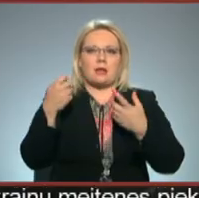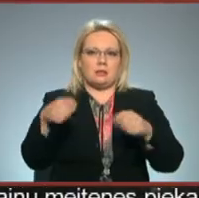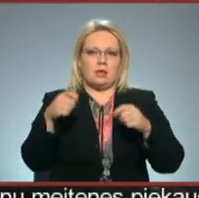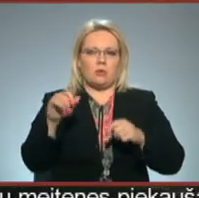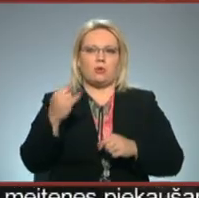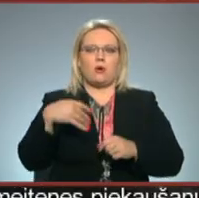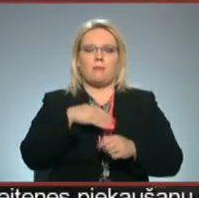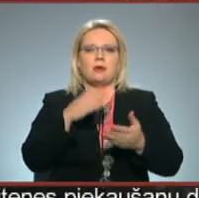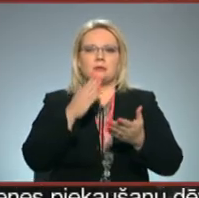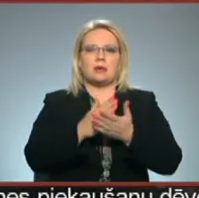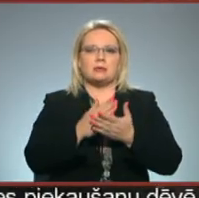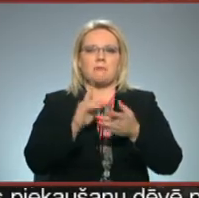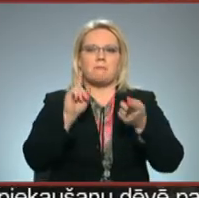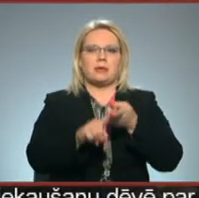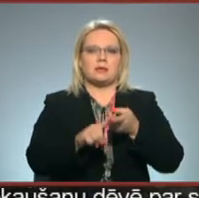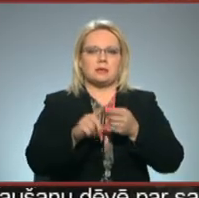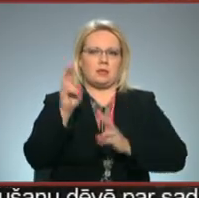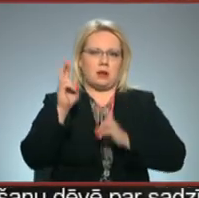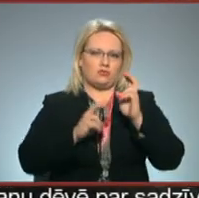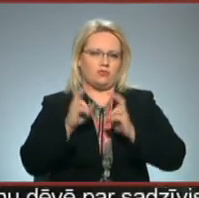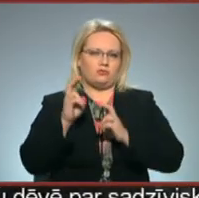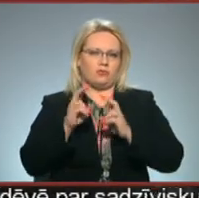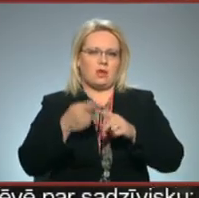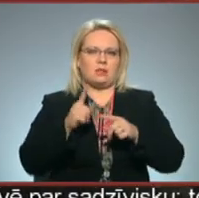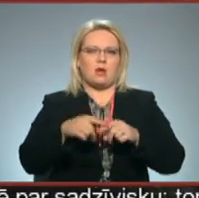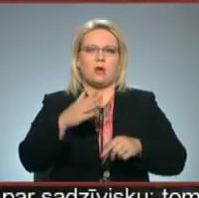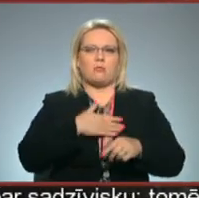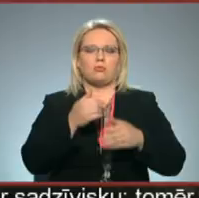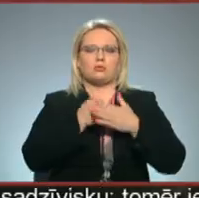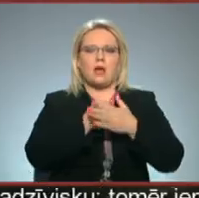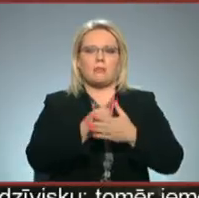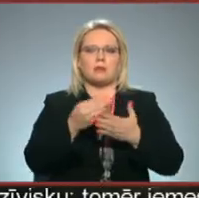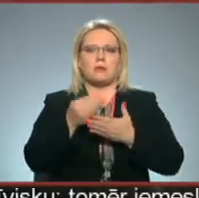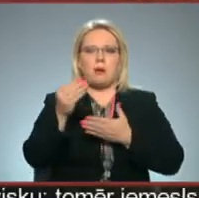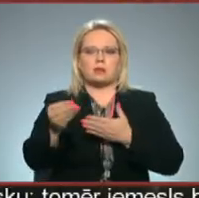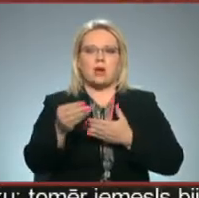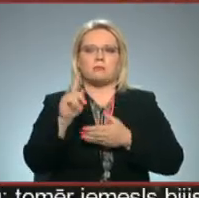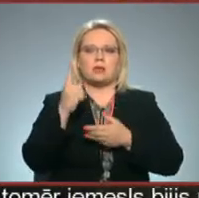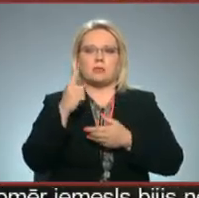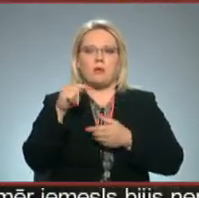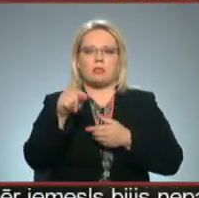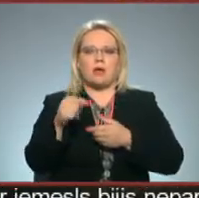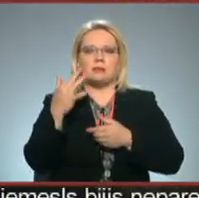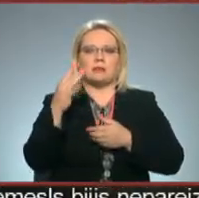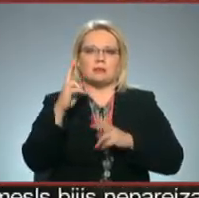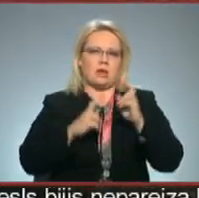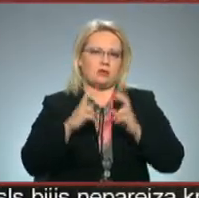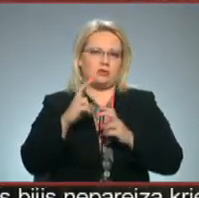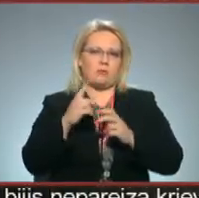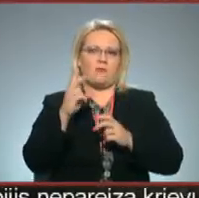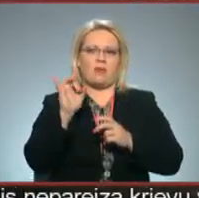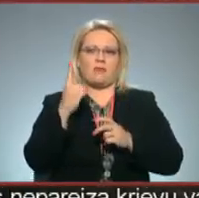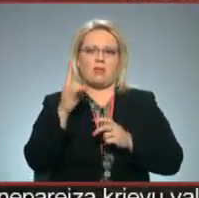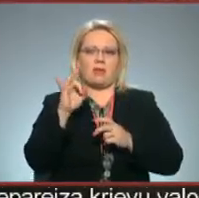tāpēc, ka mēs esam piesaistīt ražošanai. Tātad mums atbāst maksājums atklīgs tikai no tā, cik mēs saražojam no hektāru.